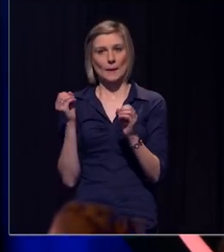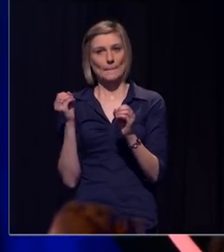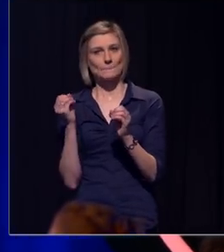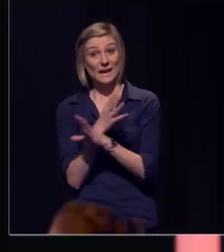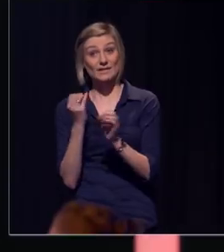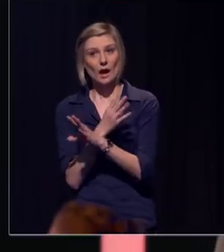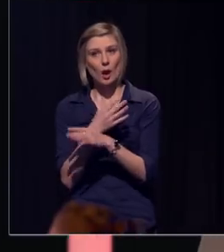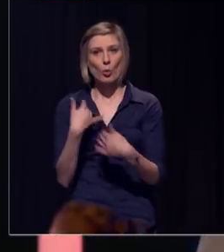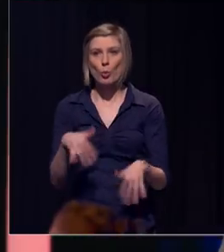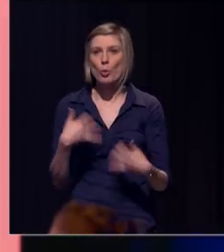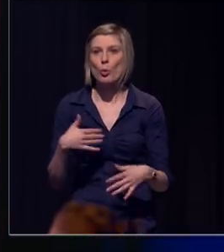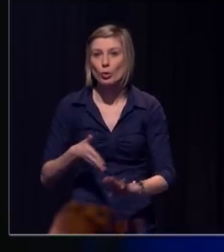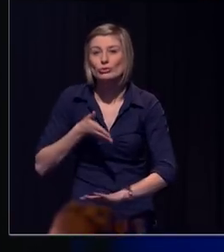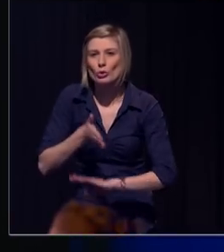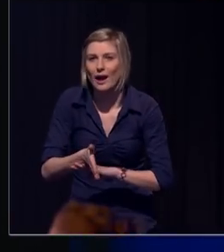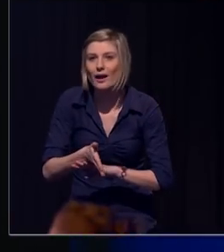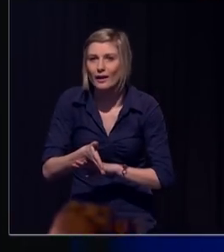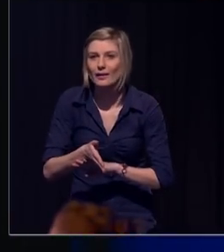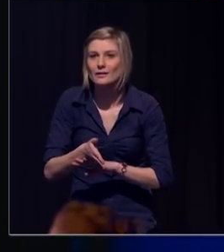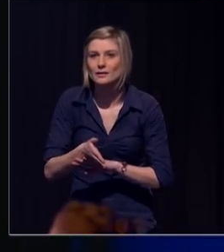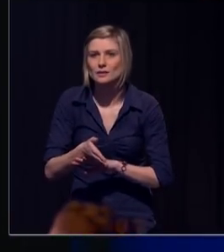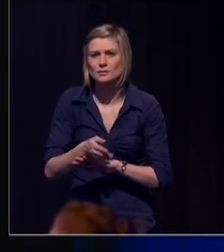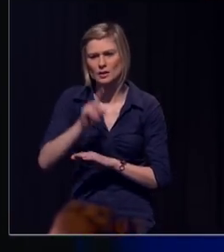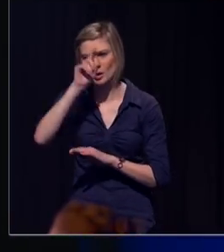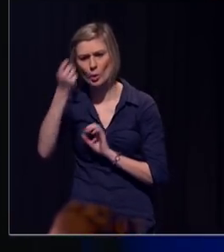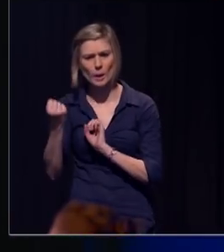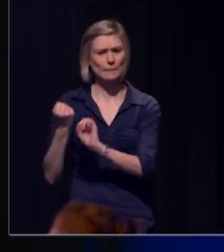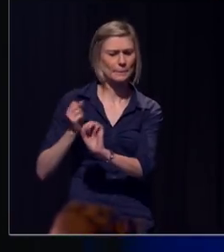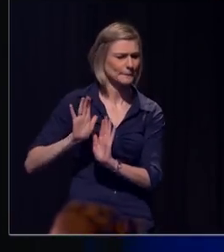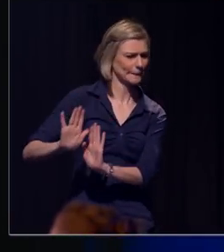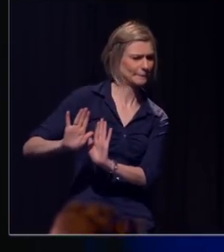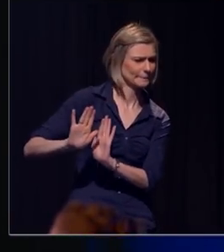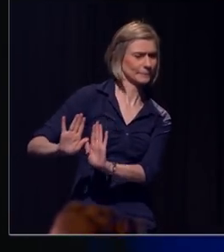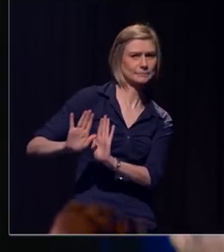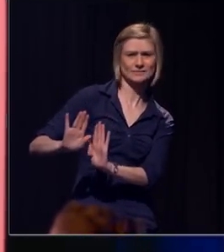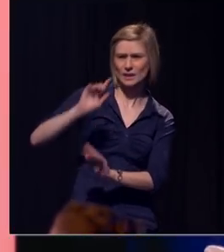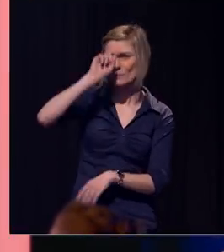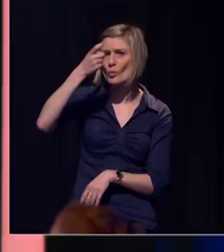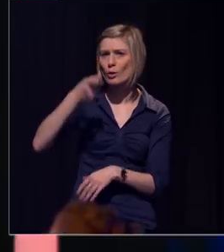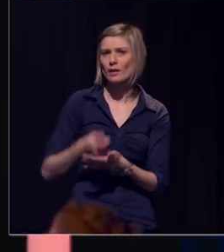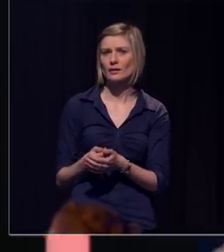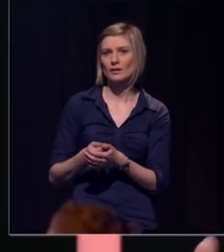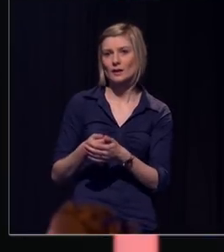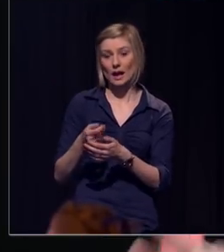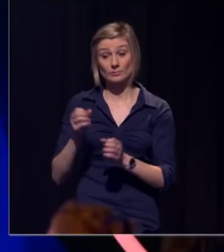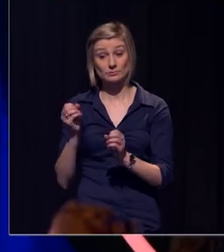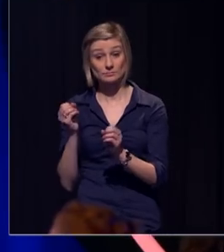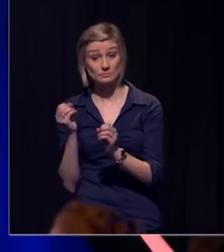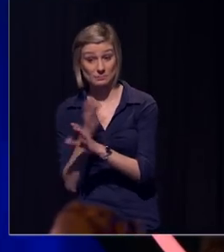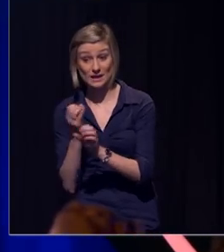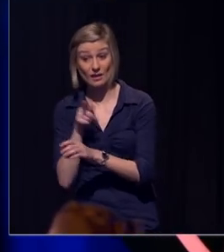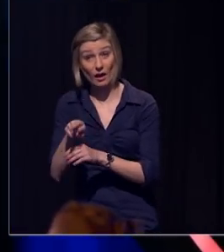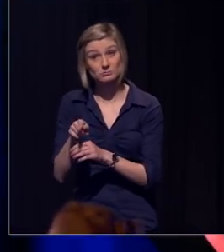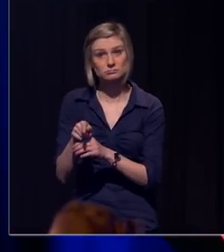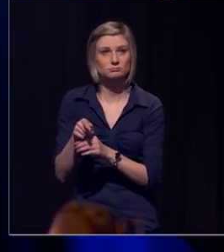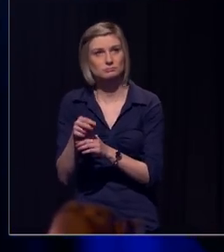toegankelijkheid. En dat maakt dat wij het heel moeilijk hebben om aan die verleiding te weerstaan en dat we dus zullen media gaan gebruiken, ook al komt dat